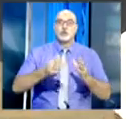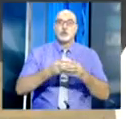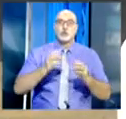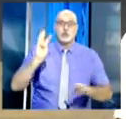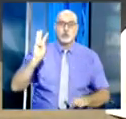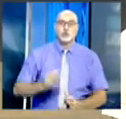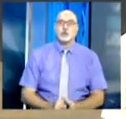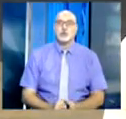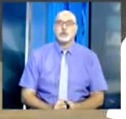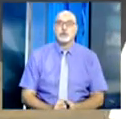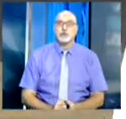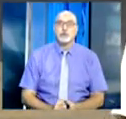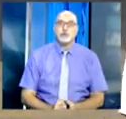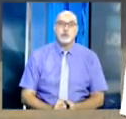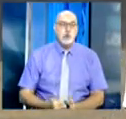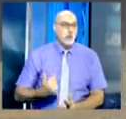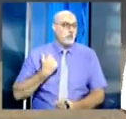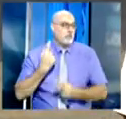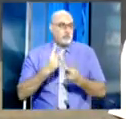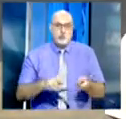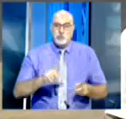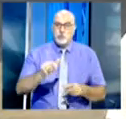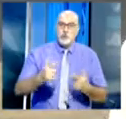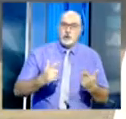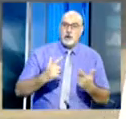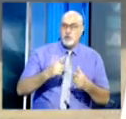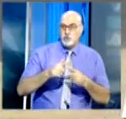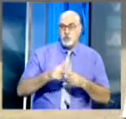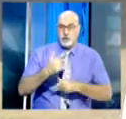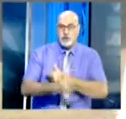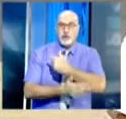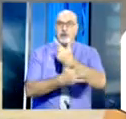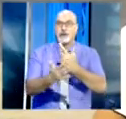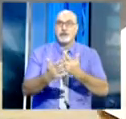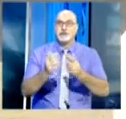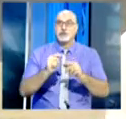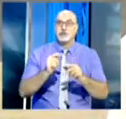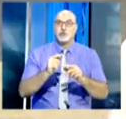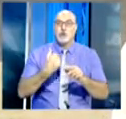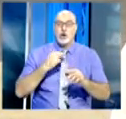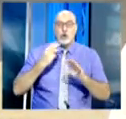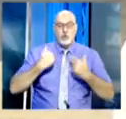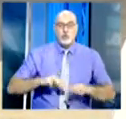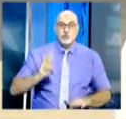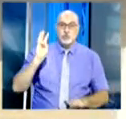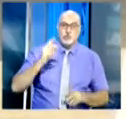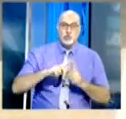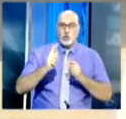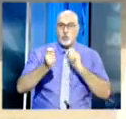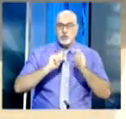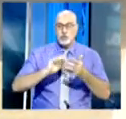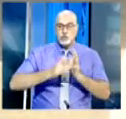نظفتنا هذه المدرسة لكي ندخل للمسي التعين لقاها نظيف وتاني نطير رسالة لزومة